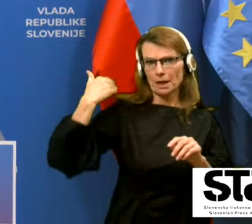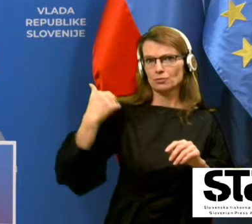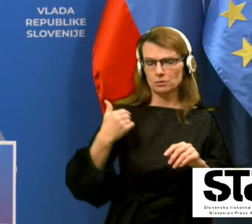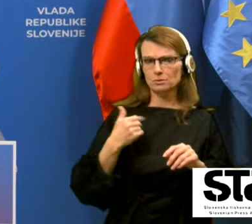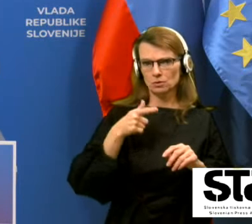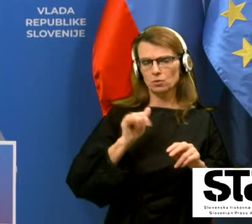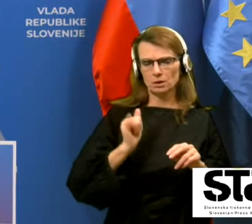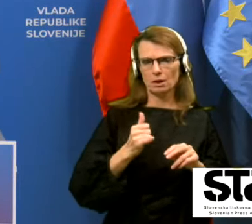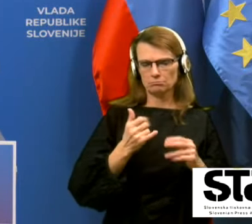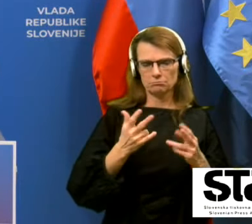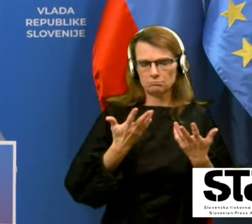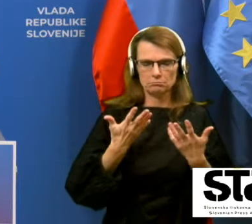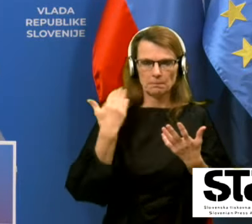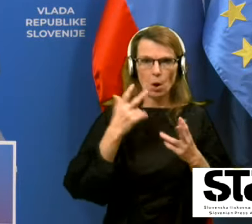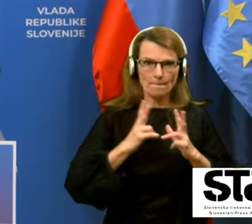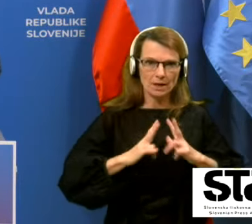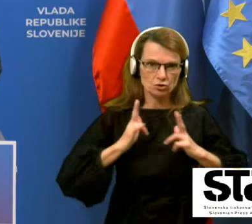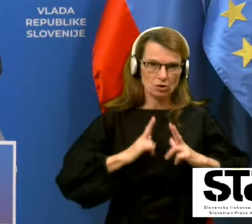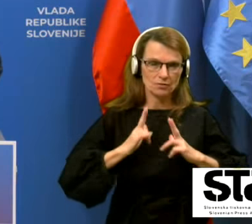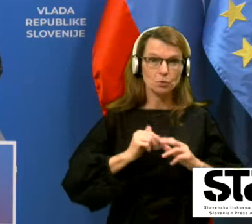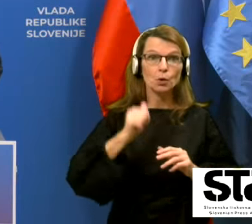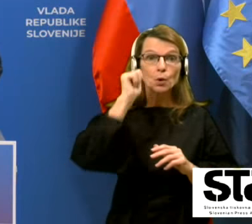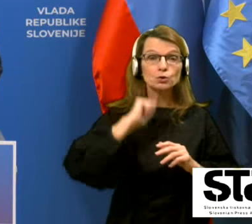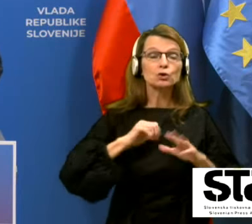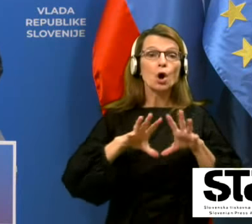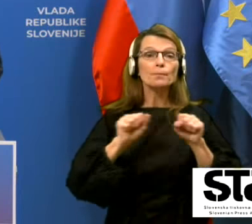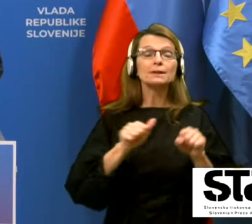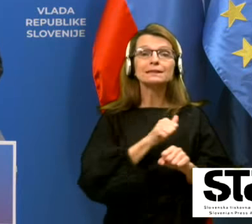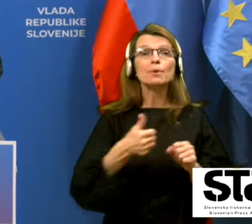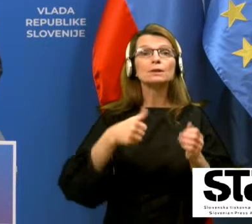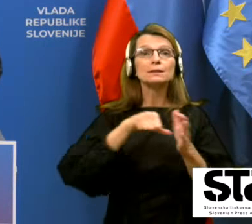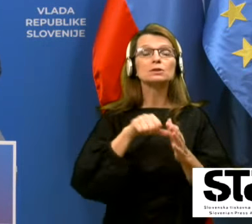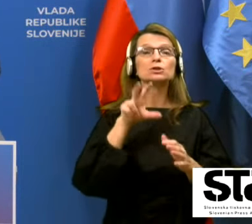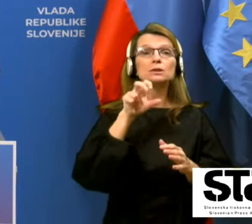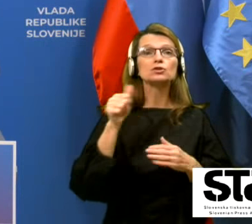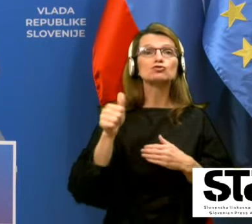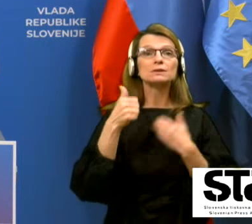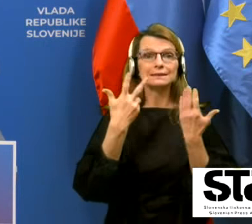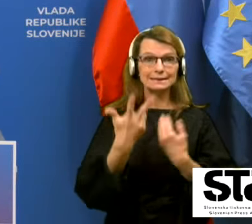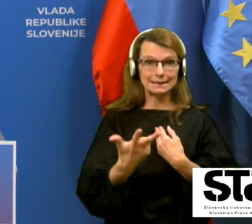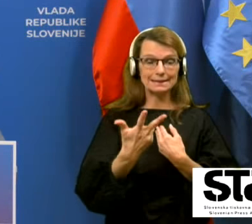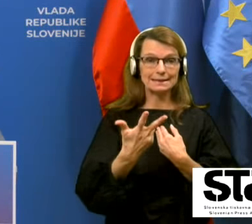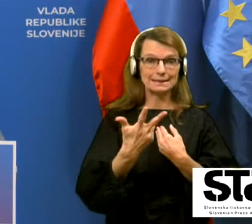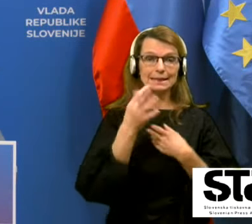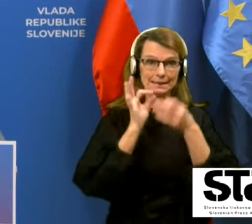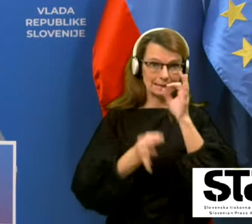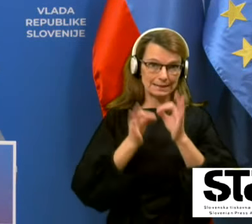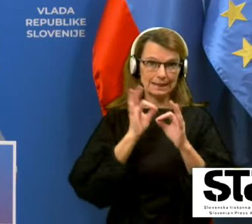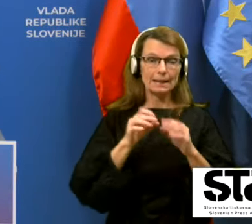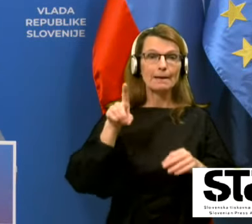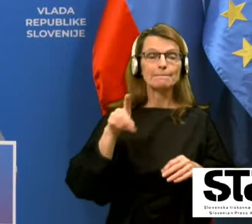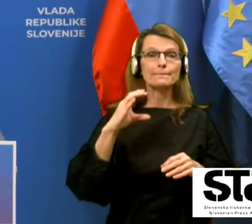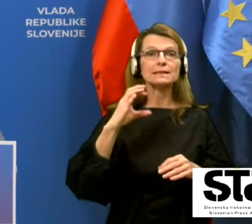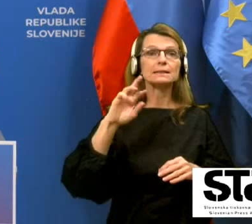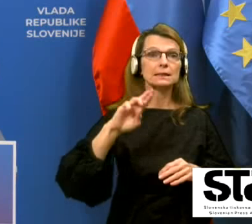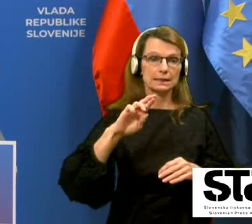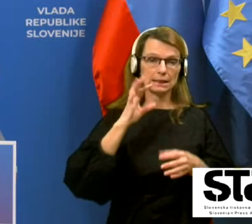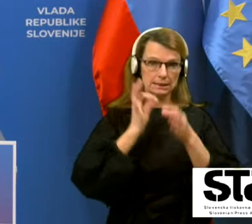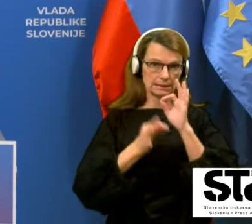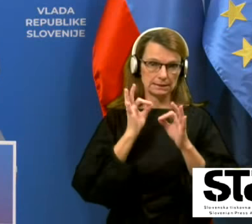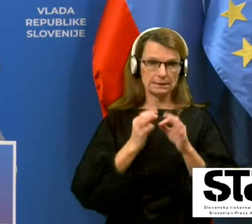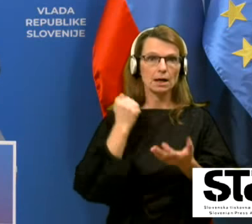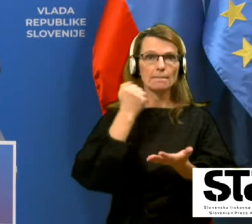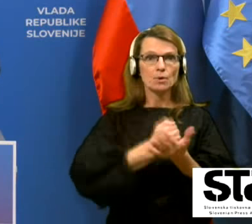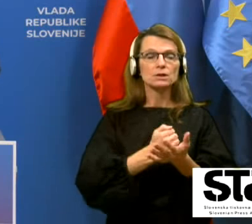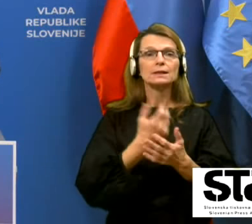kar je pričakovano. Včeraj je bilo upravljenih let 1336 testiranj specijar testi, potvrjenih je